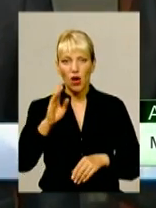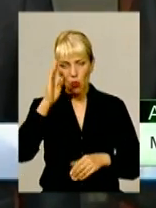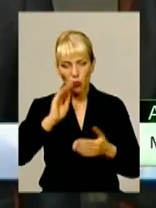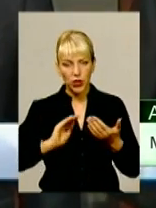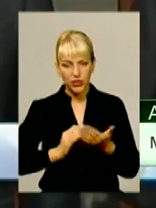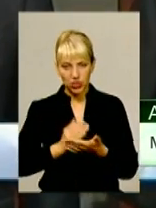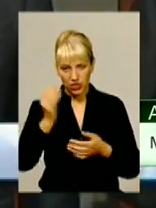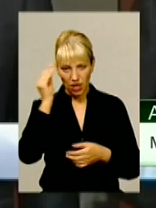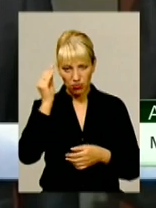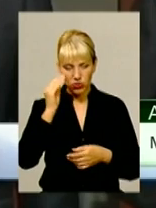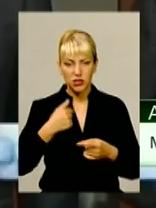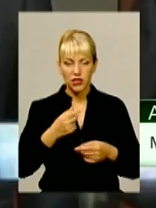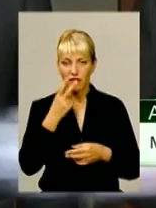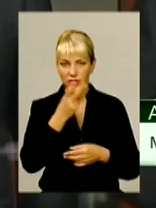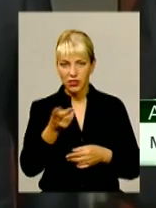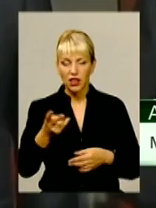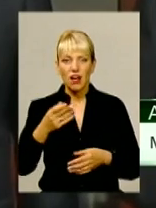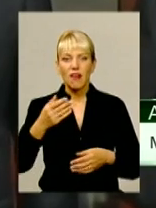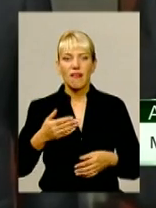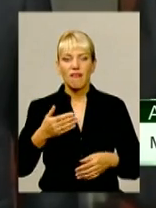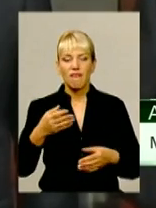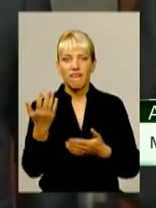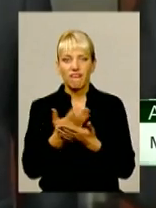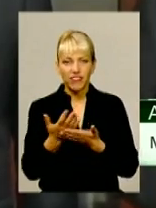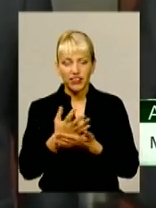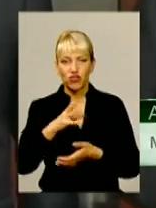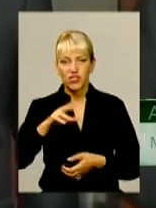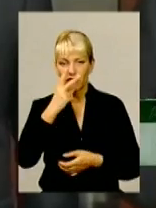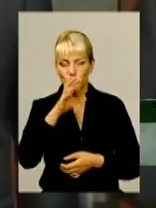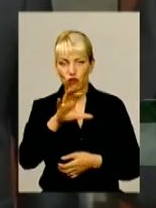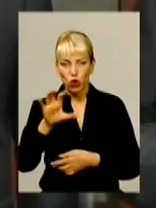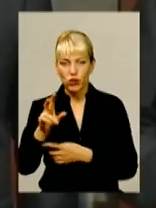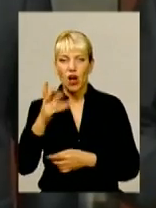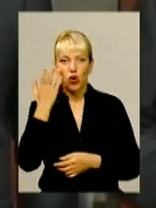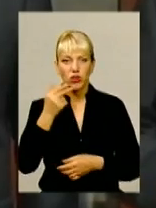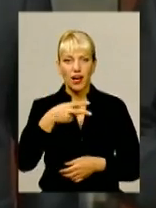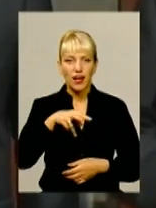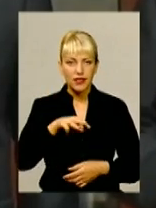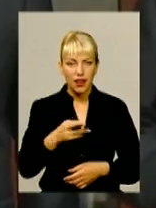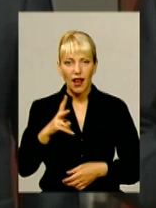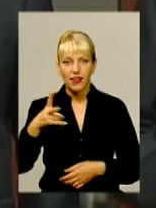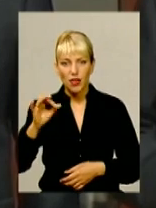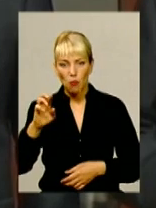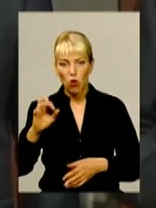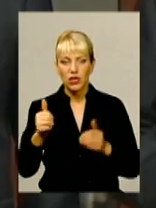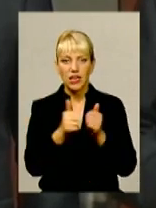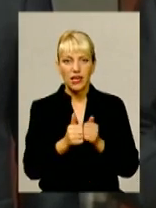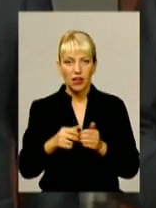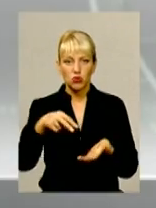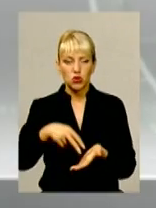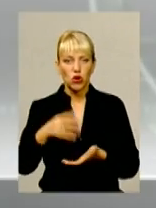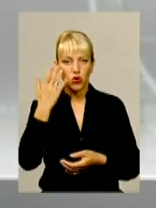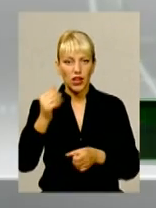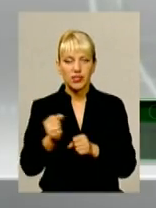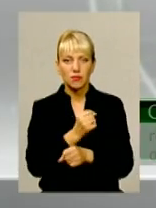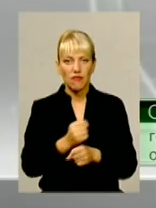Я наблюдаю відео, бачив фотографії, фото документи. Коли господин Тягнебог стояв разом і рідом, коли збивали солдатів Національної гвардії.